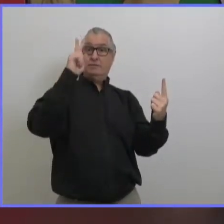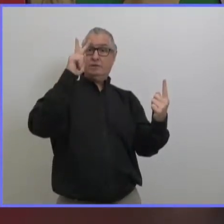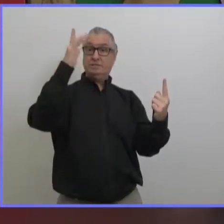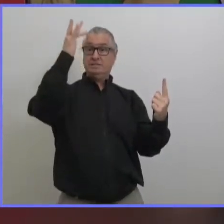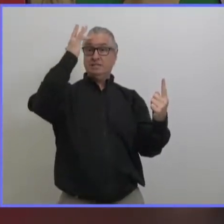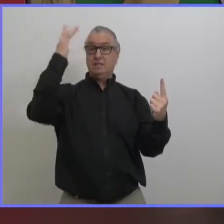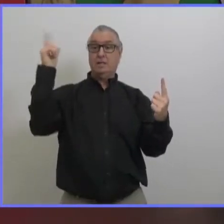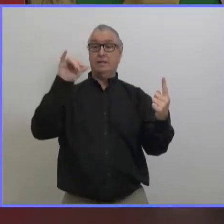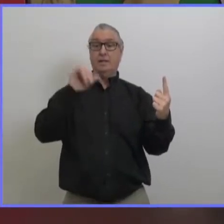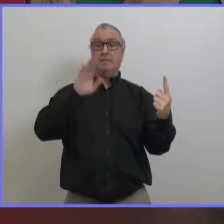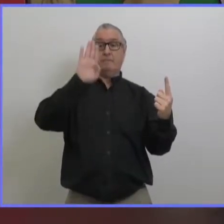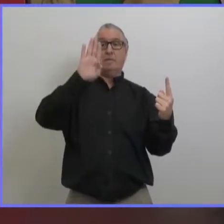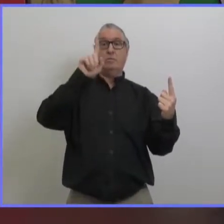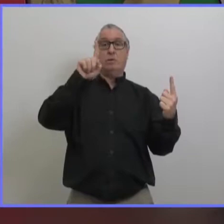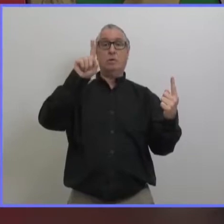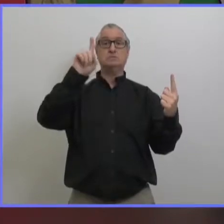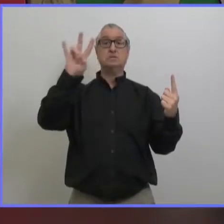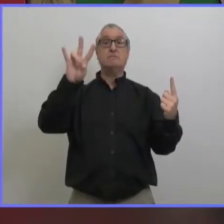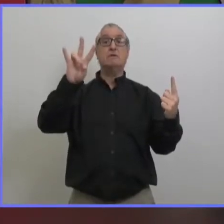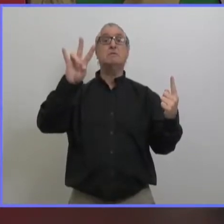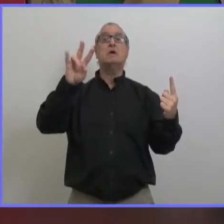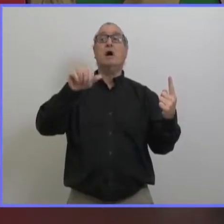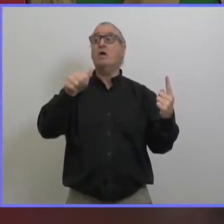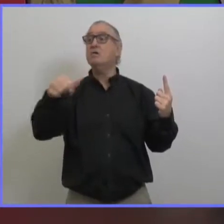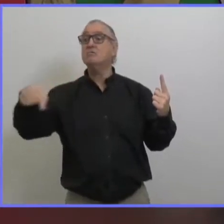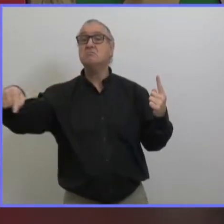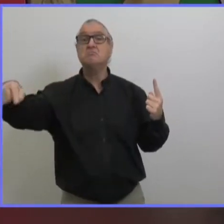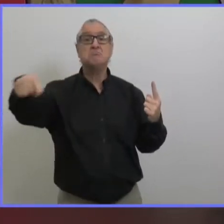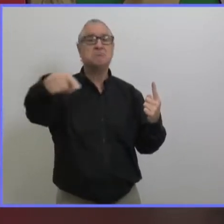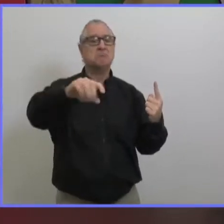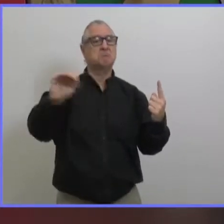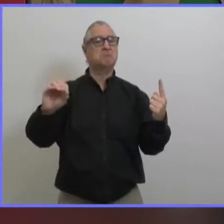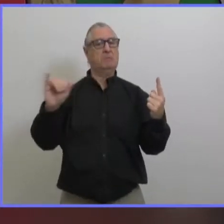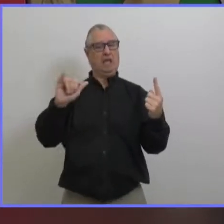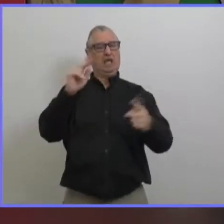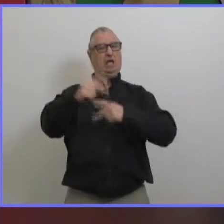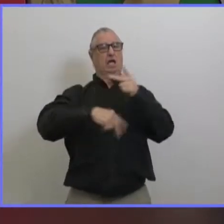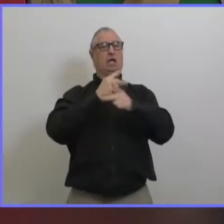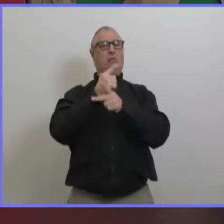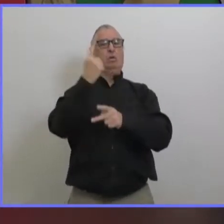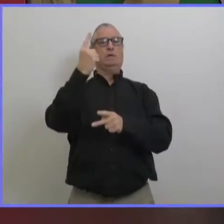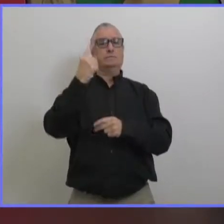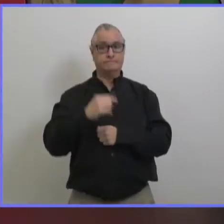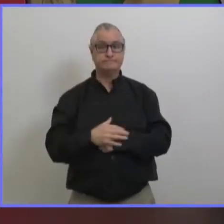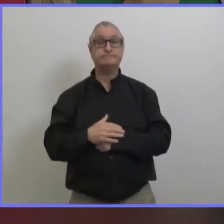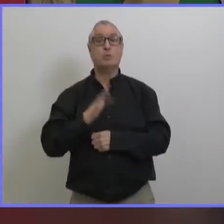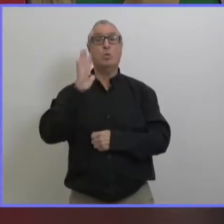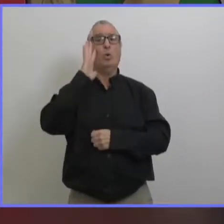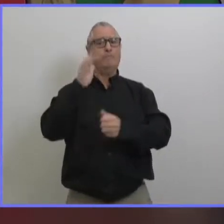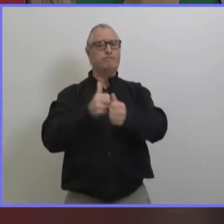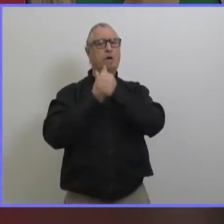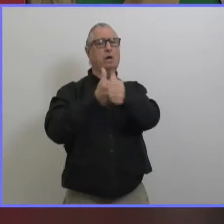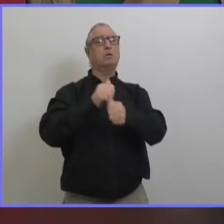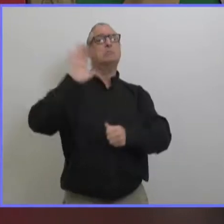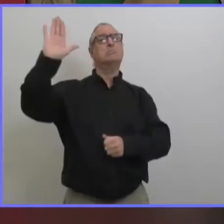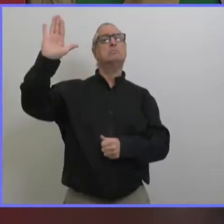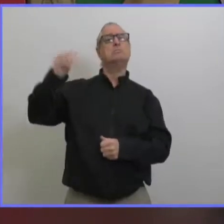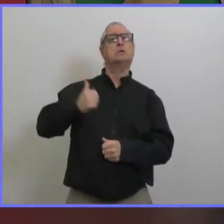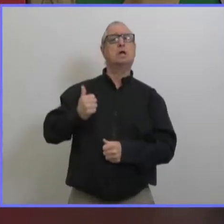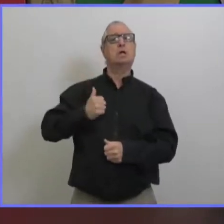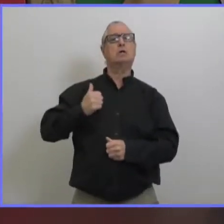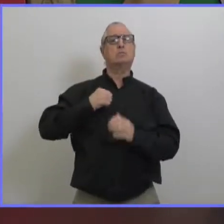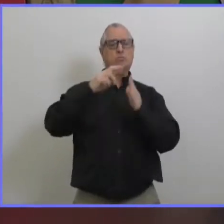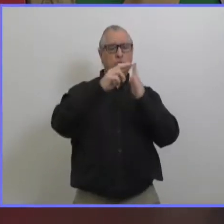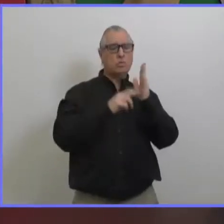toutes les personnes qui résidaient avec cette ce cas positif n'ont pas développé de symptômes ou de virus nous allons continuer avec les protocoles nationaux